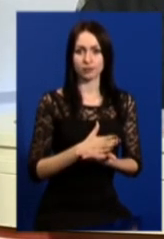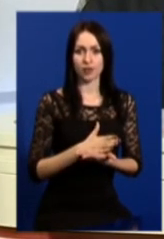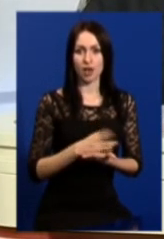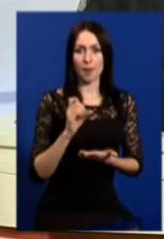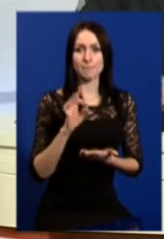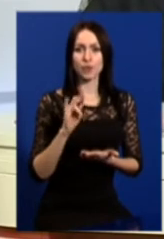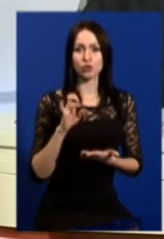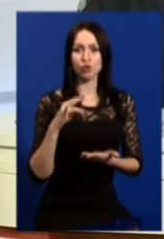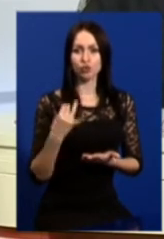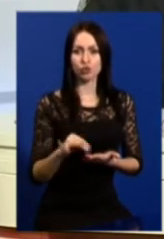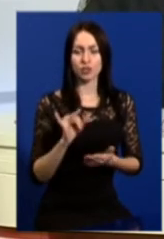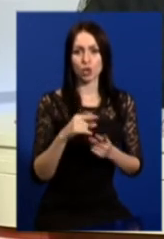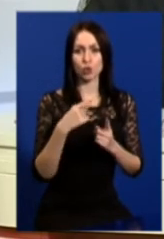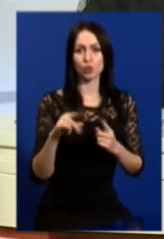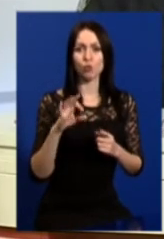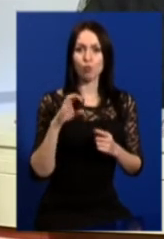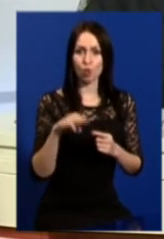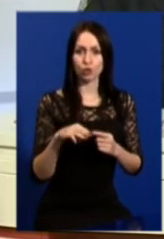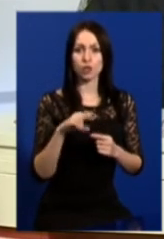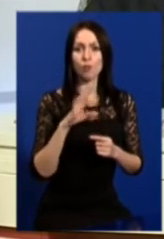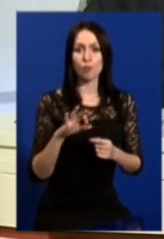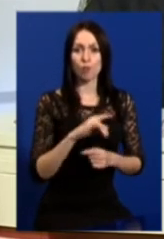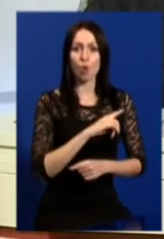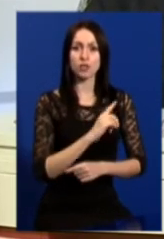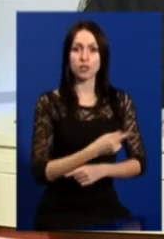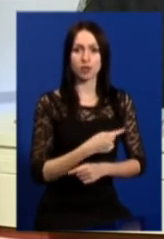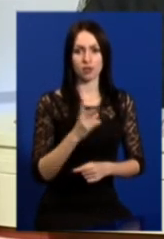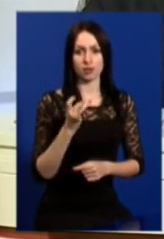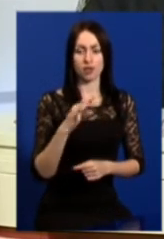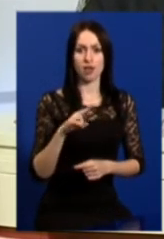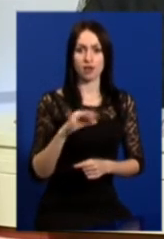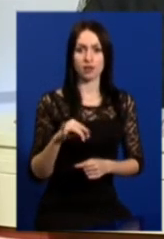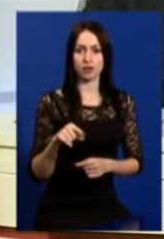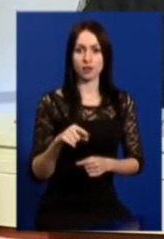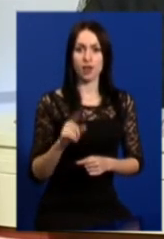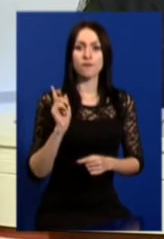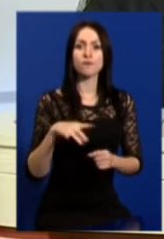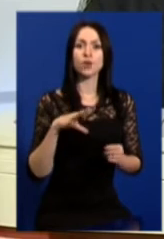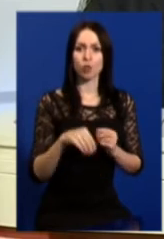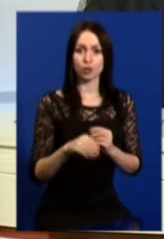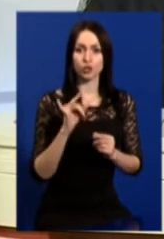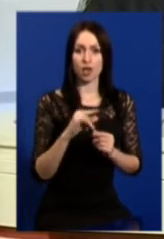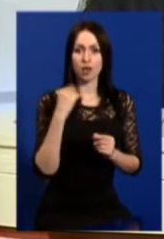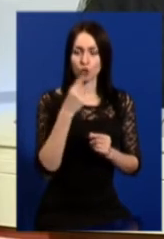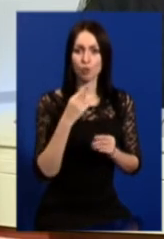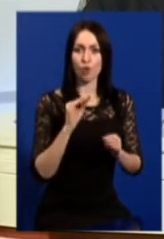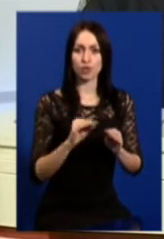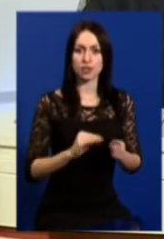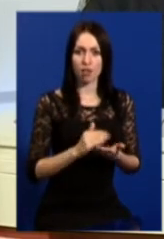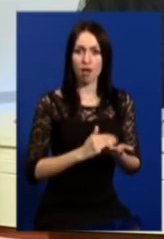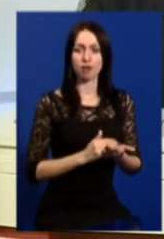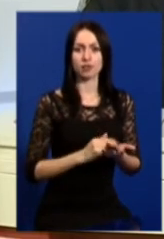Пісочинський і інші пости, посилено наряди. В тому числі і особовим складом,